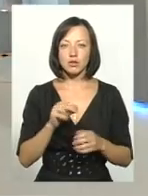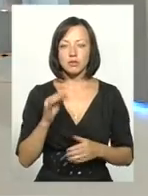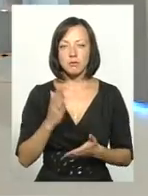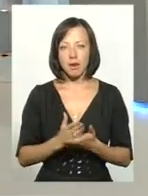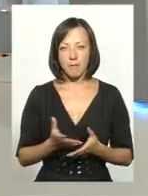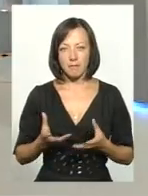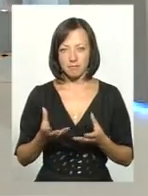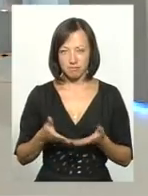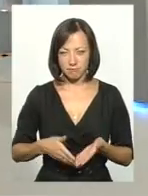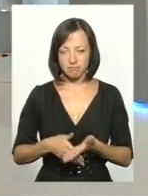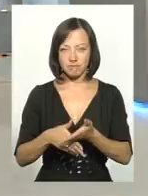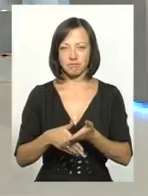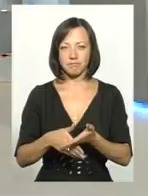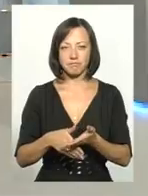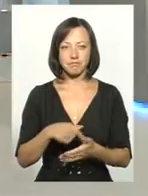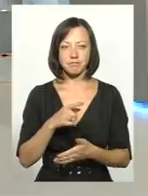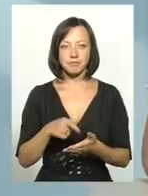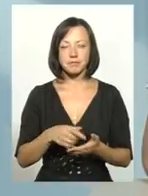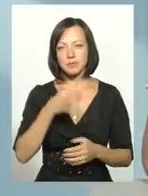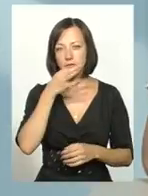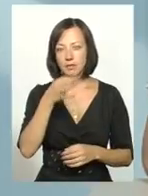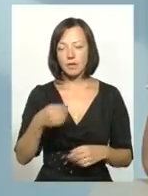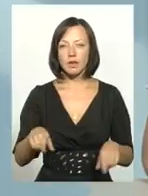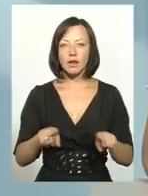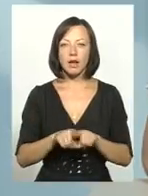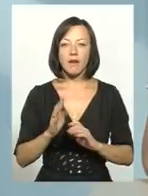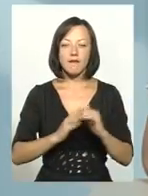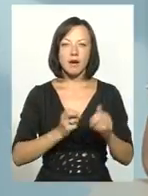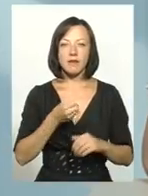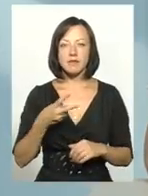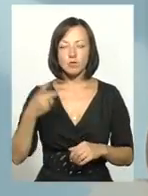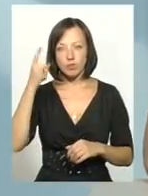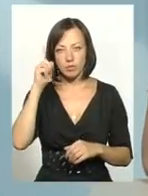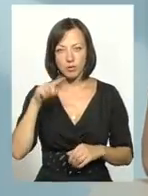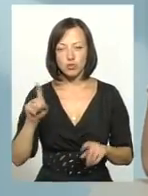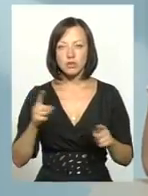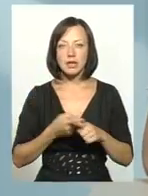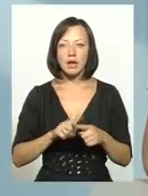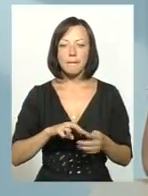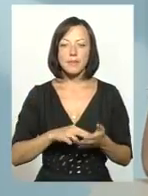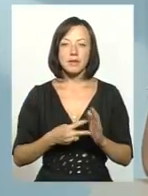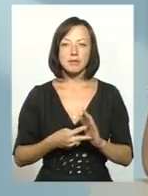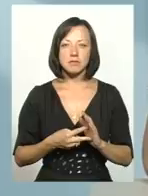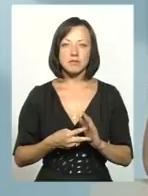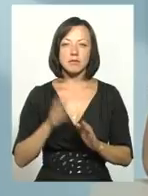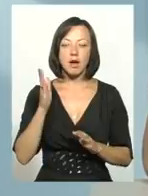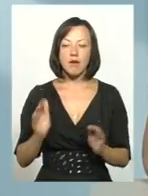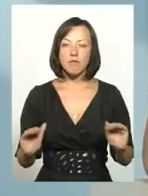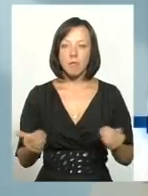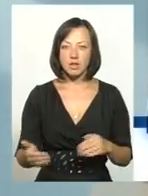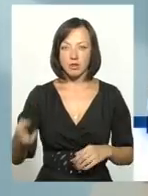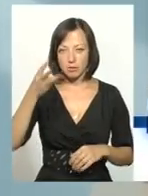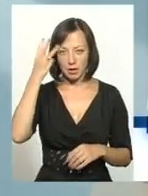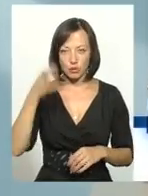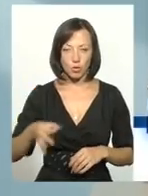уваження для цього? Ну, от я вам скажу так. Фахівців, які вміють і знають, що таке стратегічне планування, думаю, в межах Хмельницької